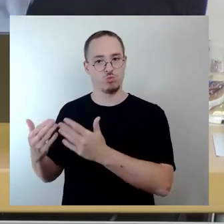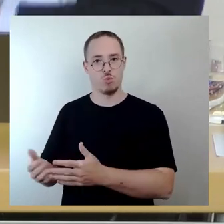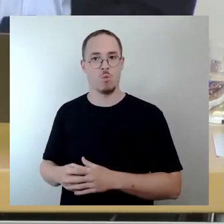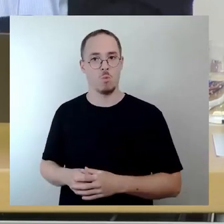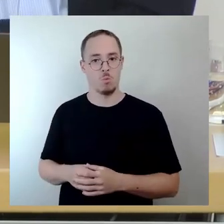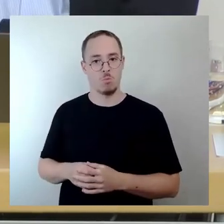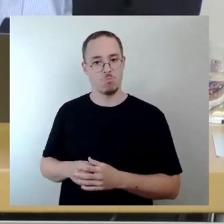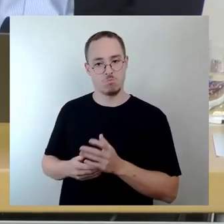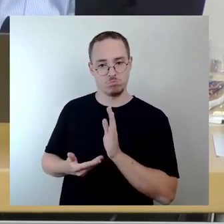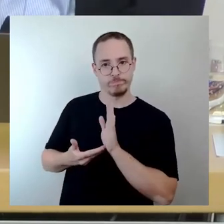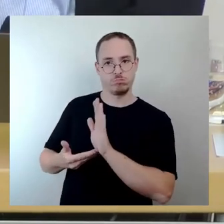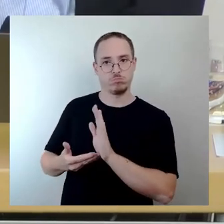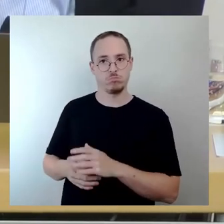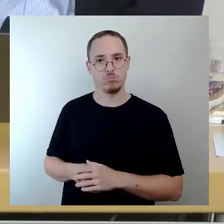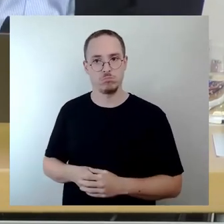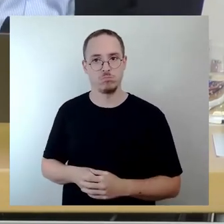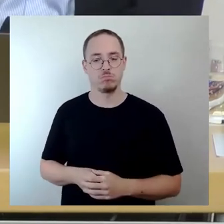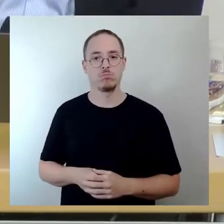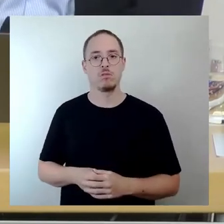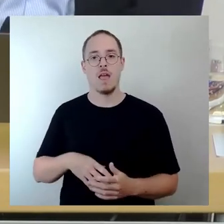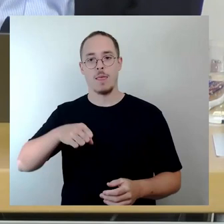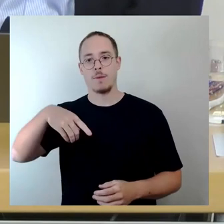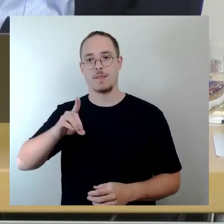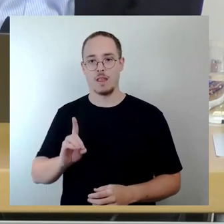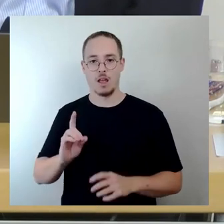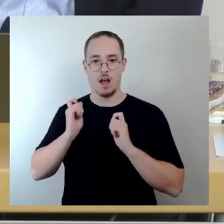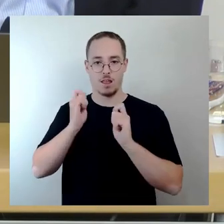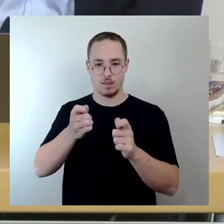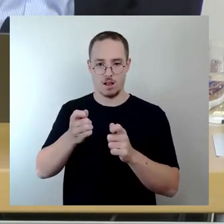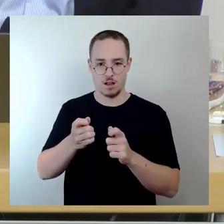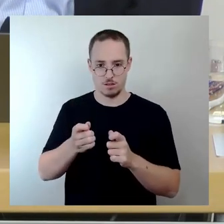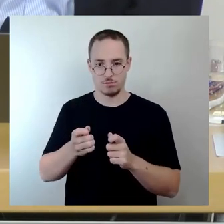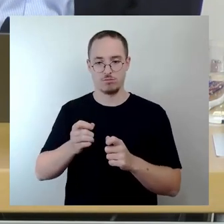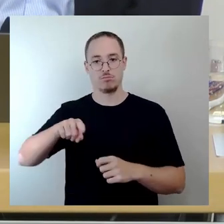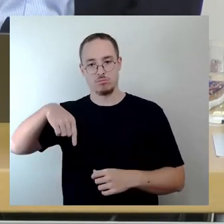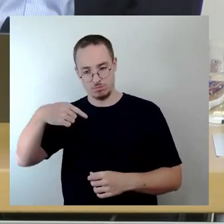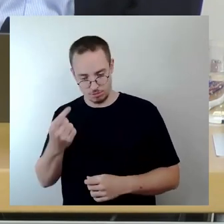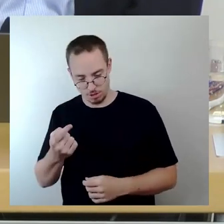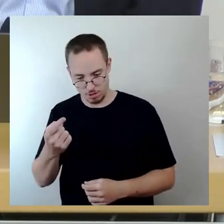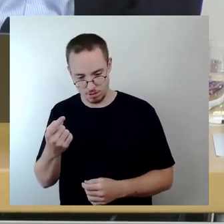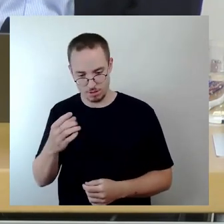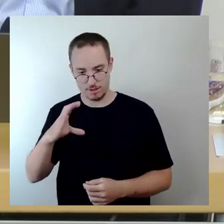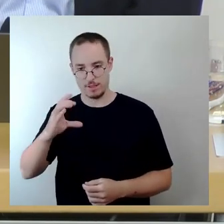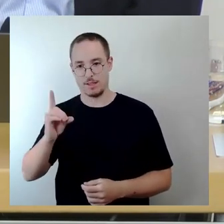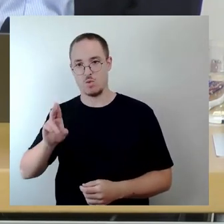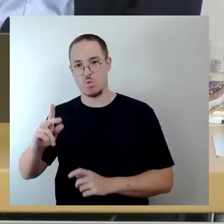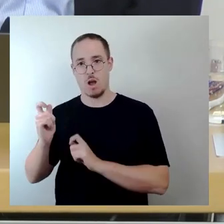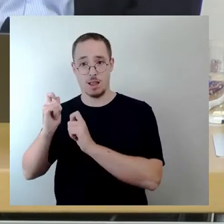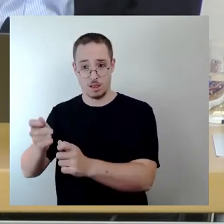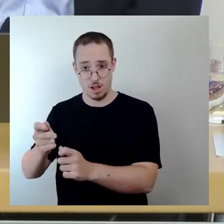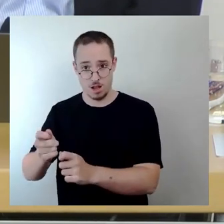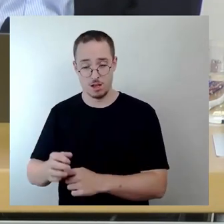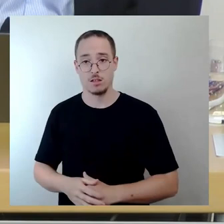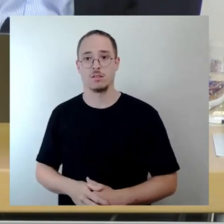-Antrag beziehungsweise Ausschussbericht beschäftigen, dann würden wir zum zweiten Antrag CDU beziehungsweise